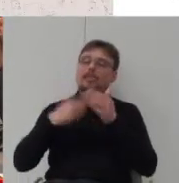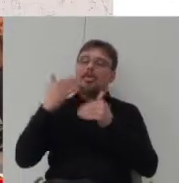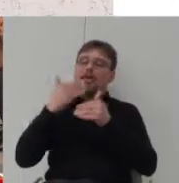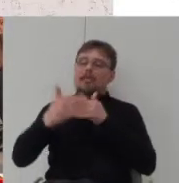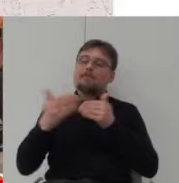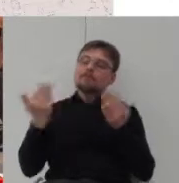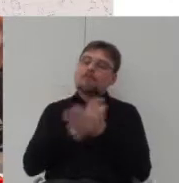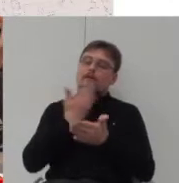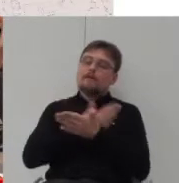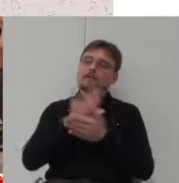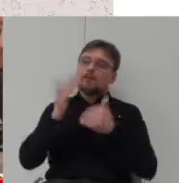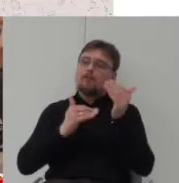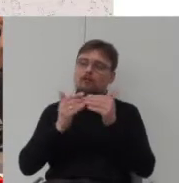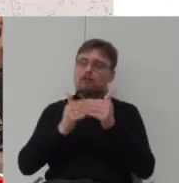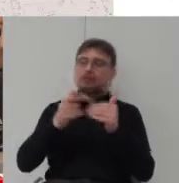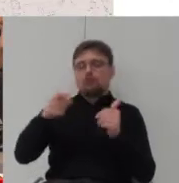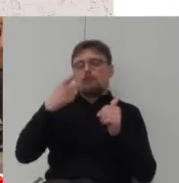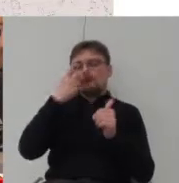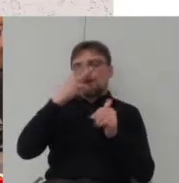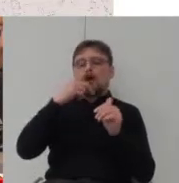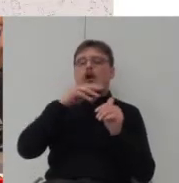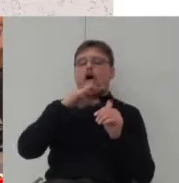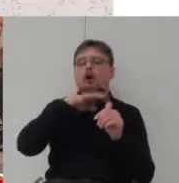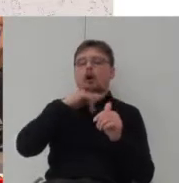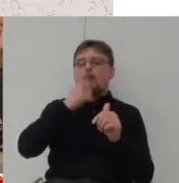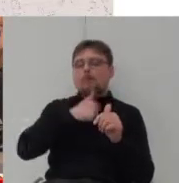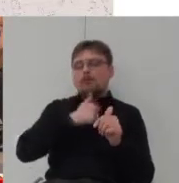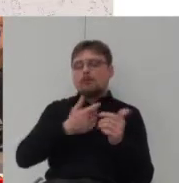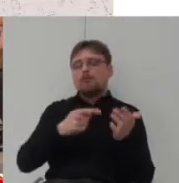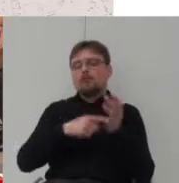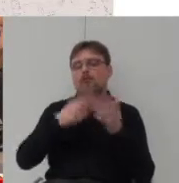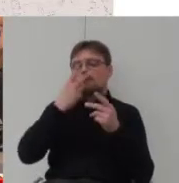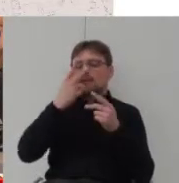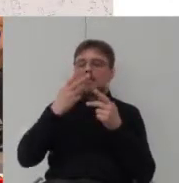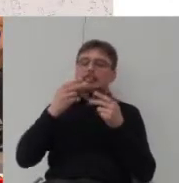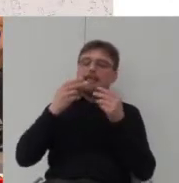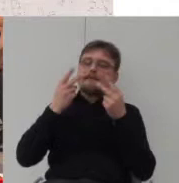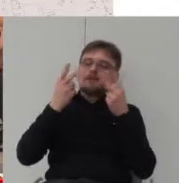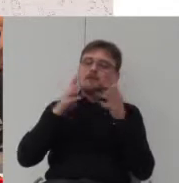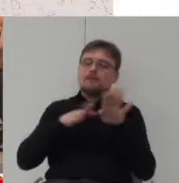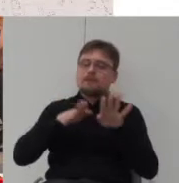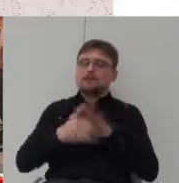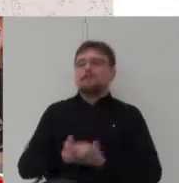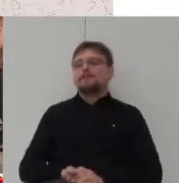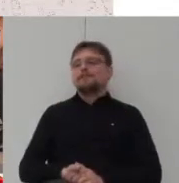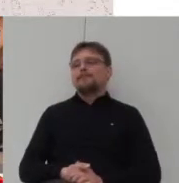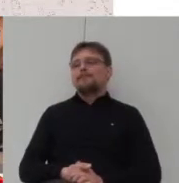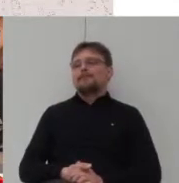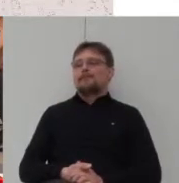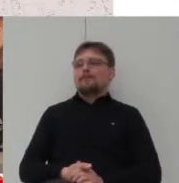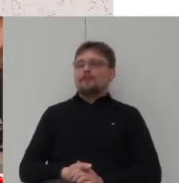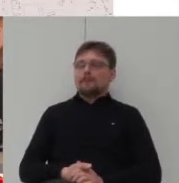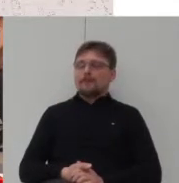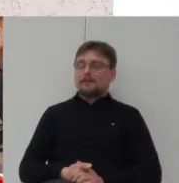ona tutaj wyróżniona białym tłem, gdzie widać najważniejsze miejsca interwencji i osie układu. Poza